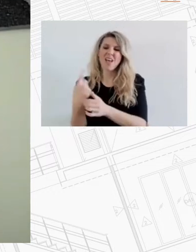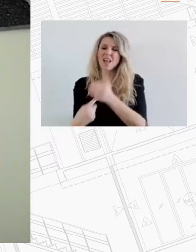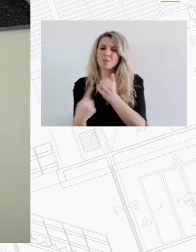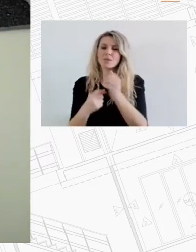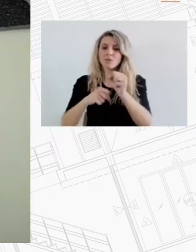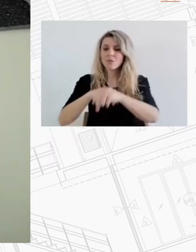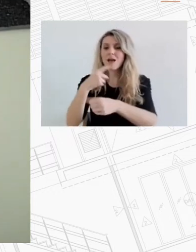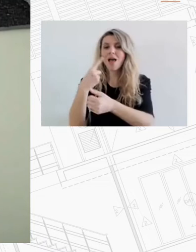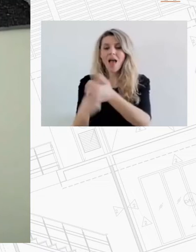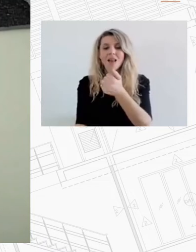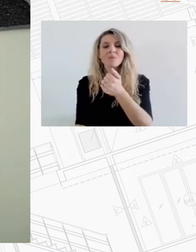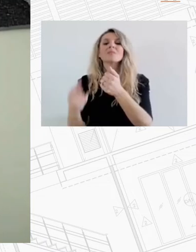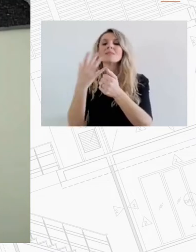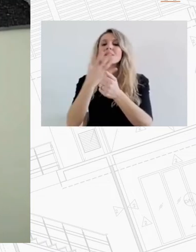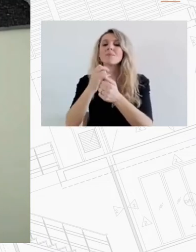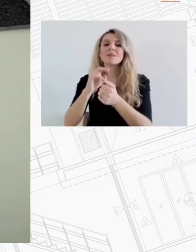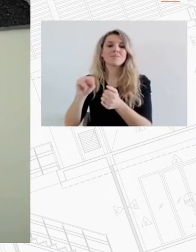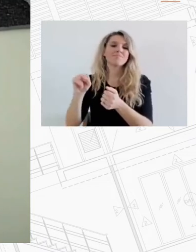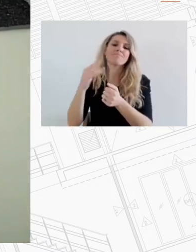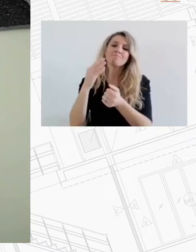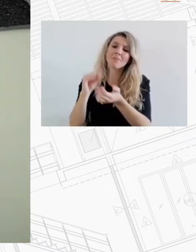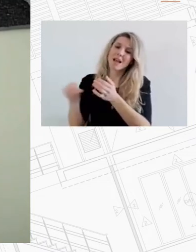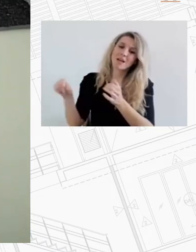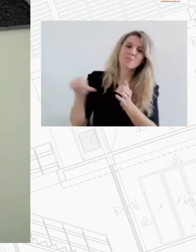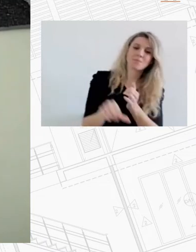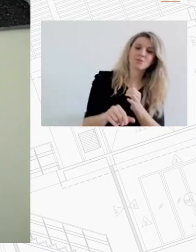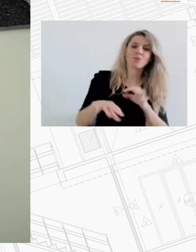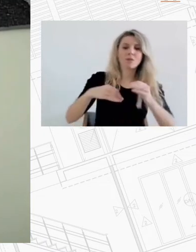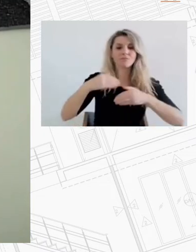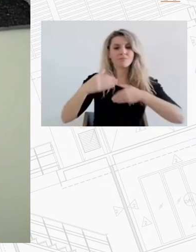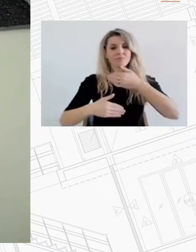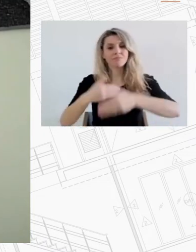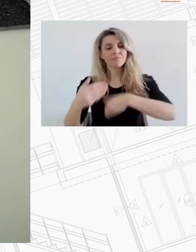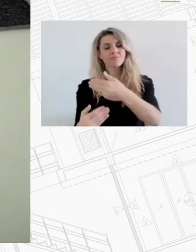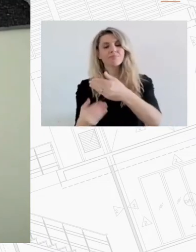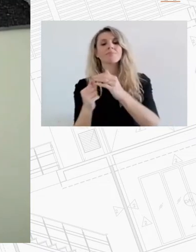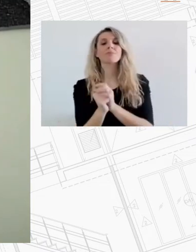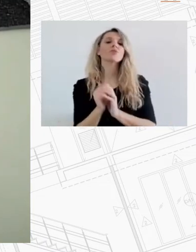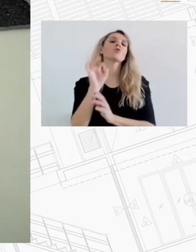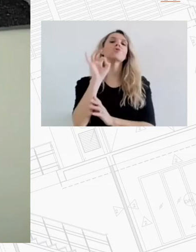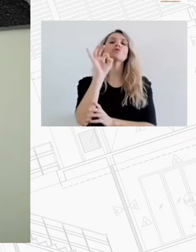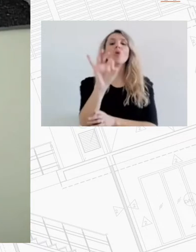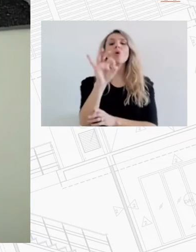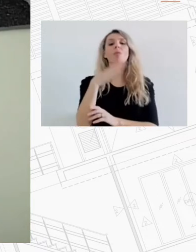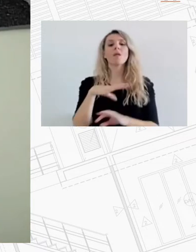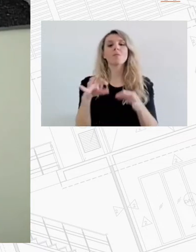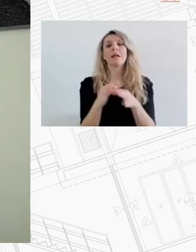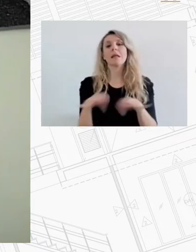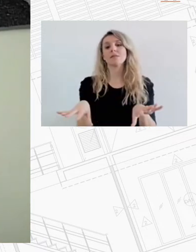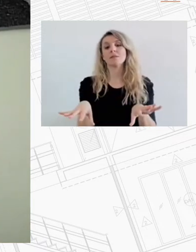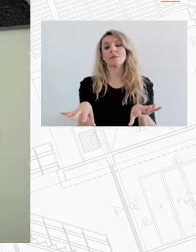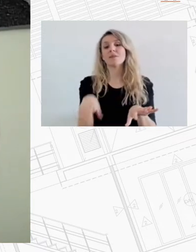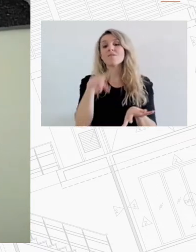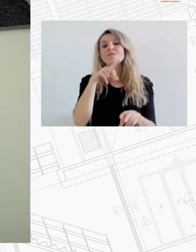και την ΚΕΔΕ για να μπορέσουμε να δώσουμε πραγματικές λύσεις σε αυτό το